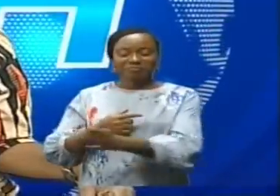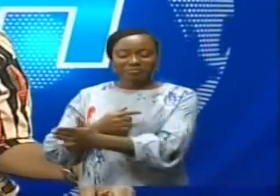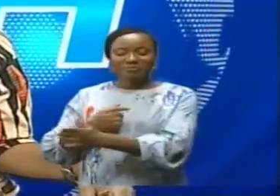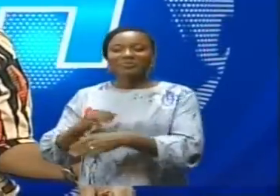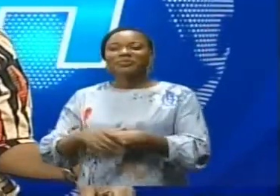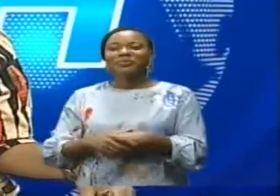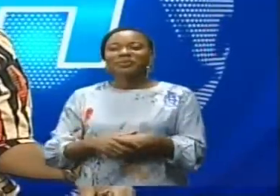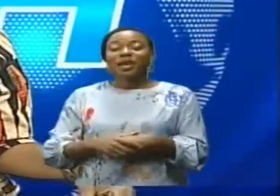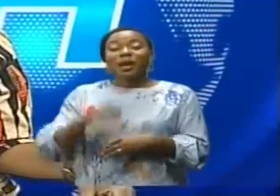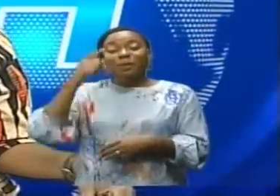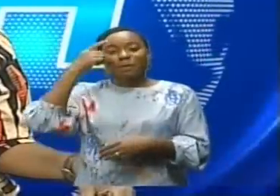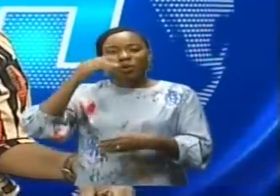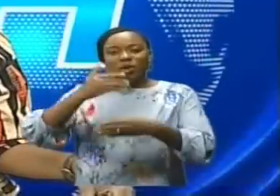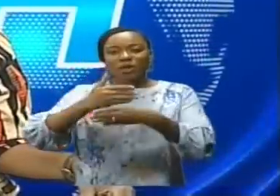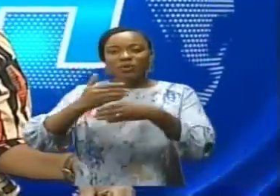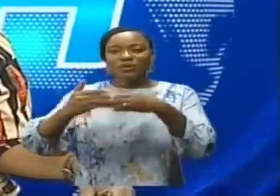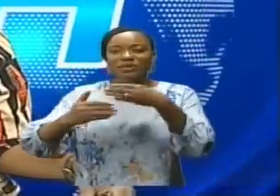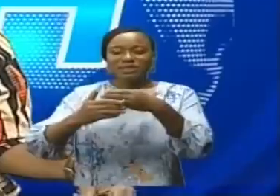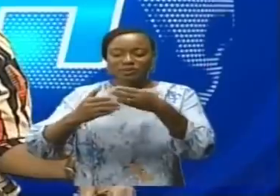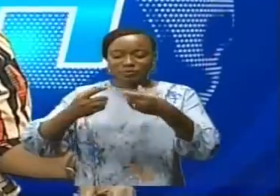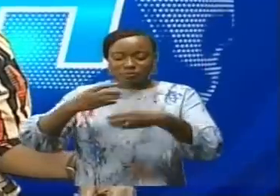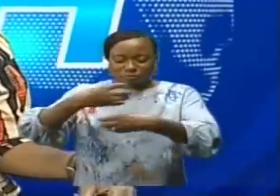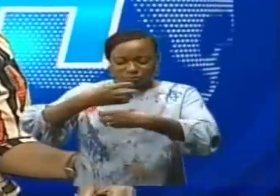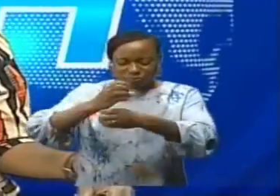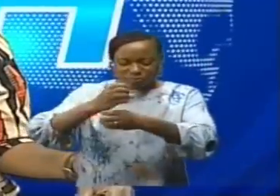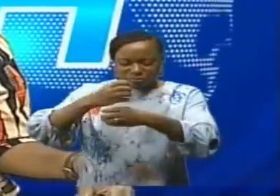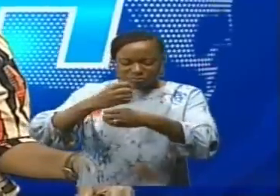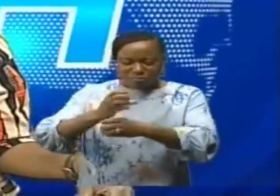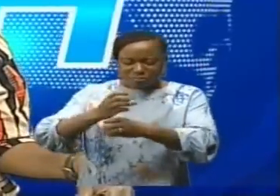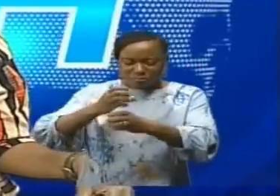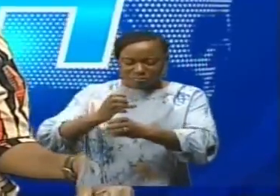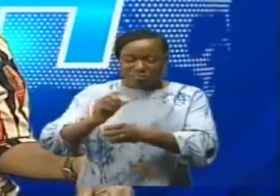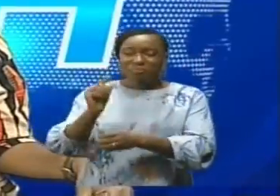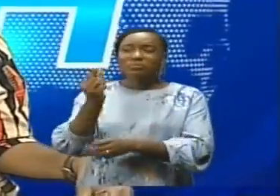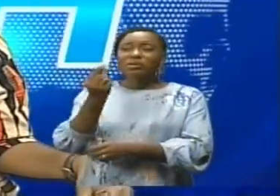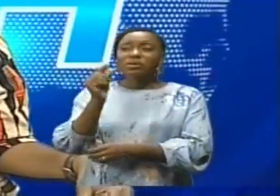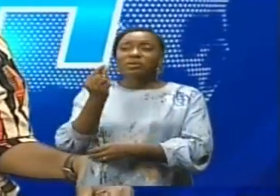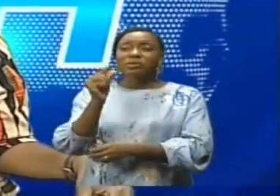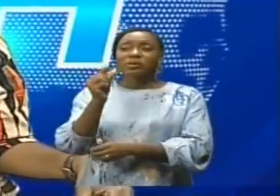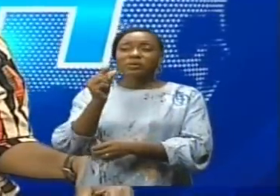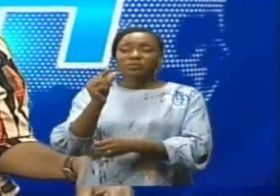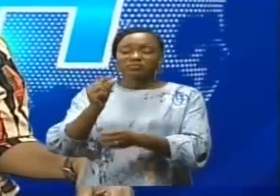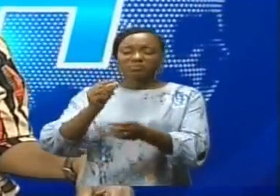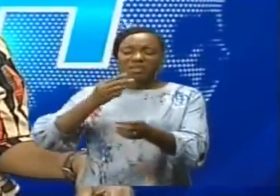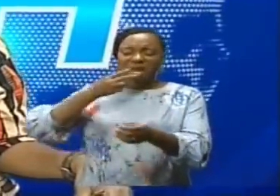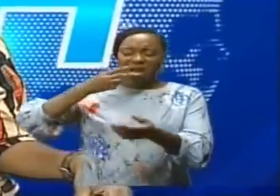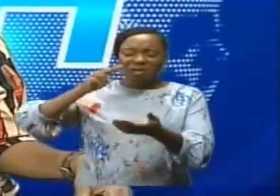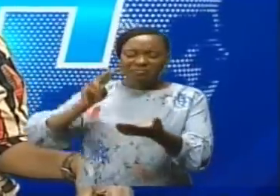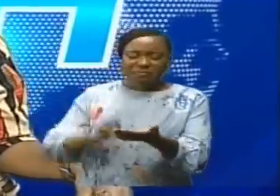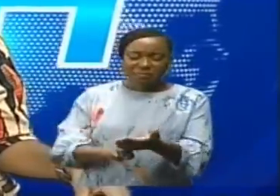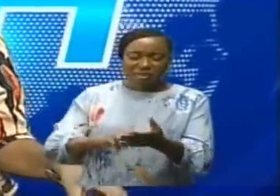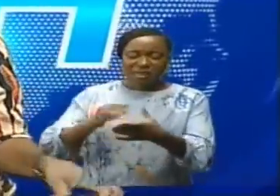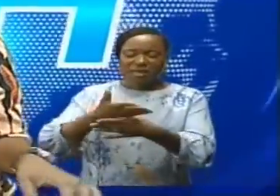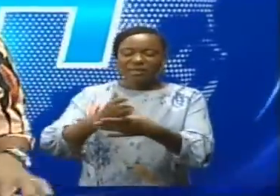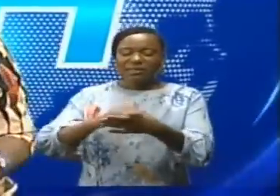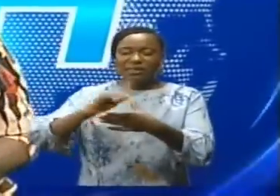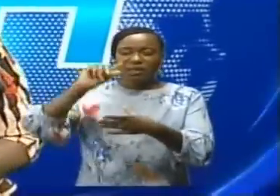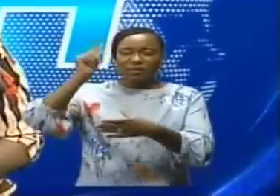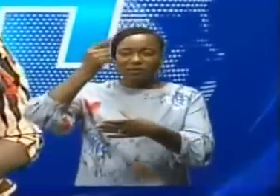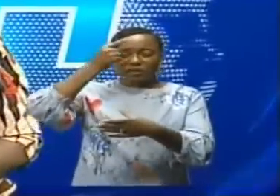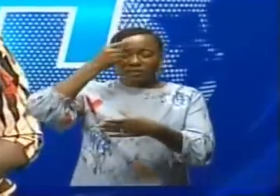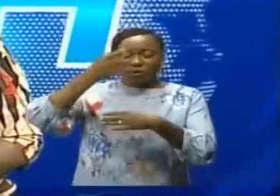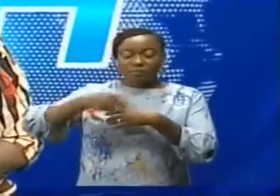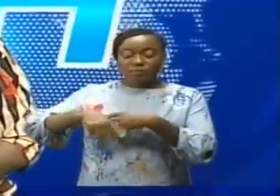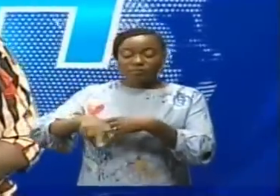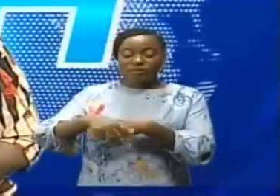Pour la construction d'un laboratoire moderne de certification de minéraux, un protocole d'accord est signé entre le gouvernement provincial